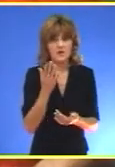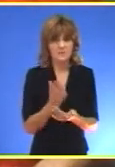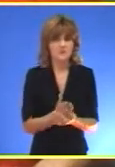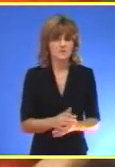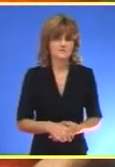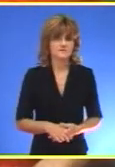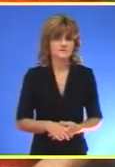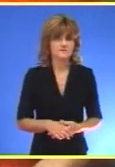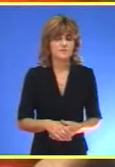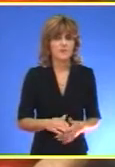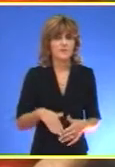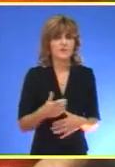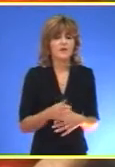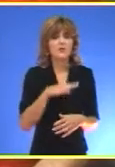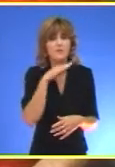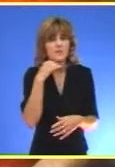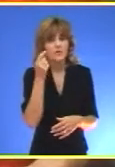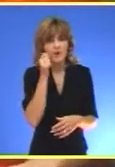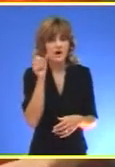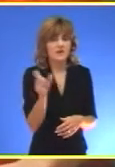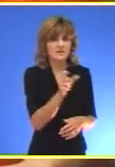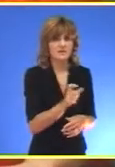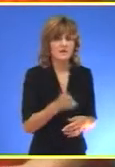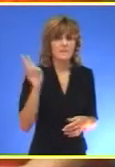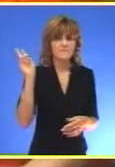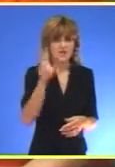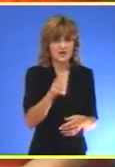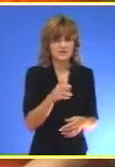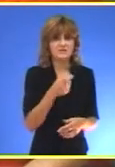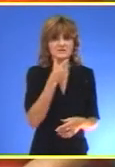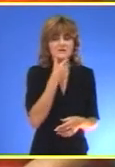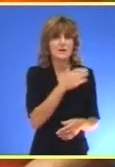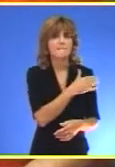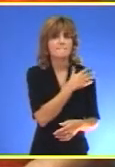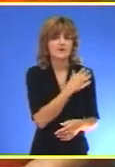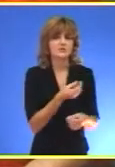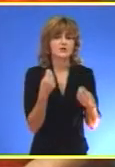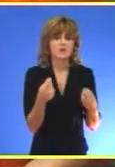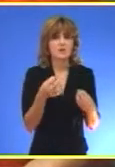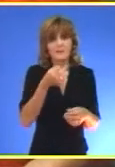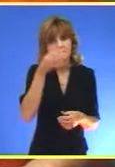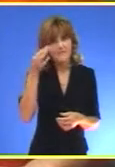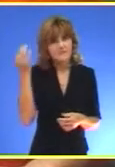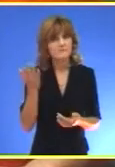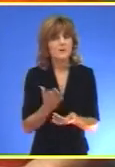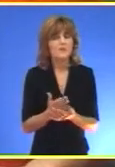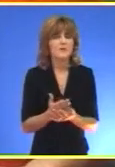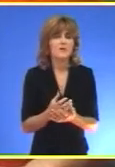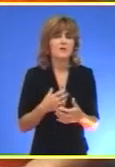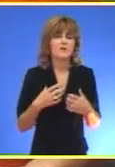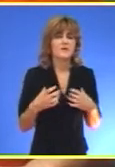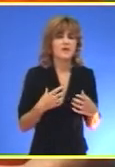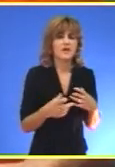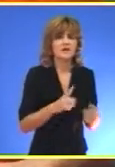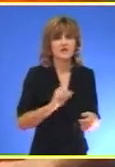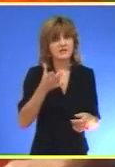održan Pred prepunim gledalištem letnjim pozornice na Paliću, stari majstor dobre narodne pesme je prisutnima priredio još